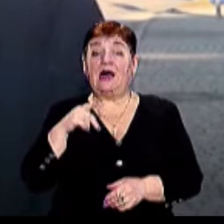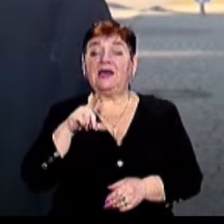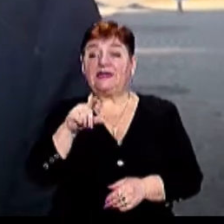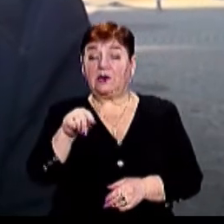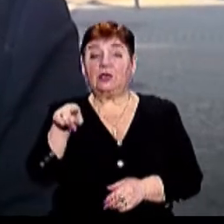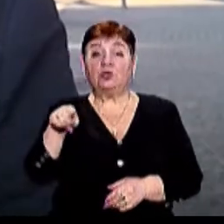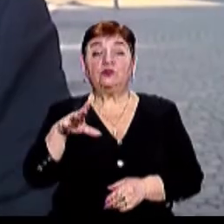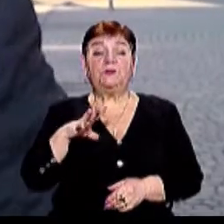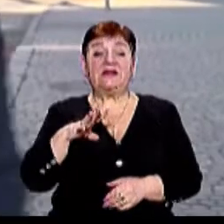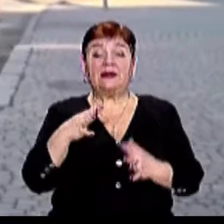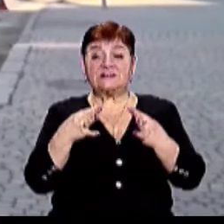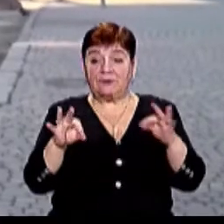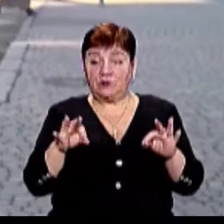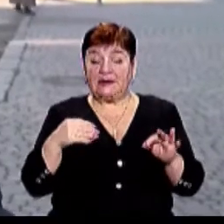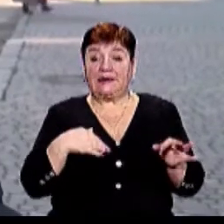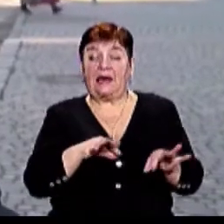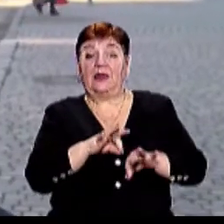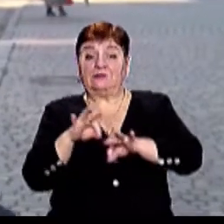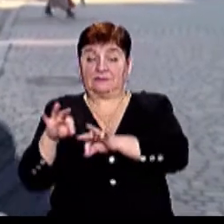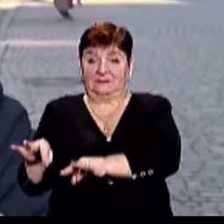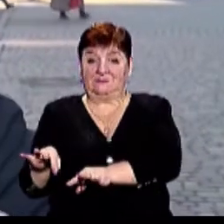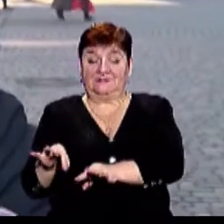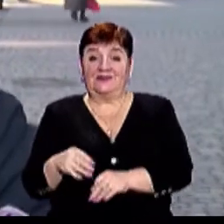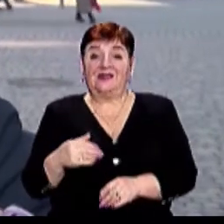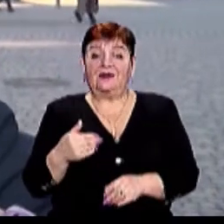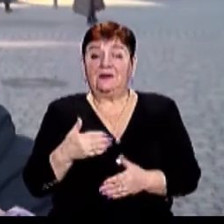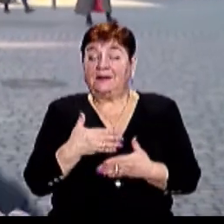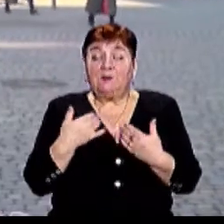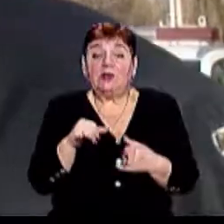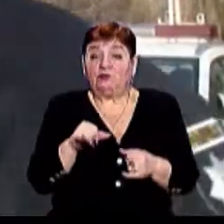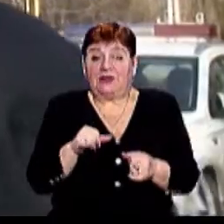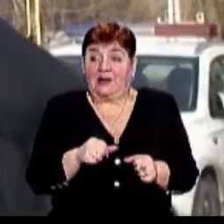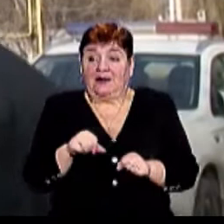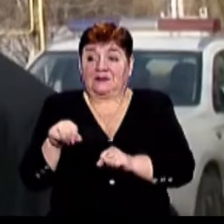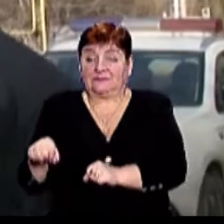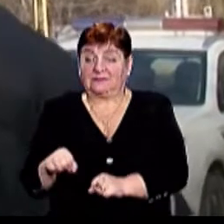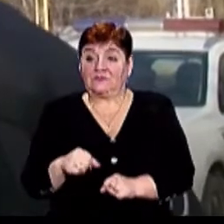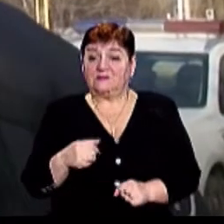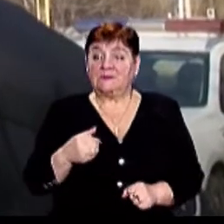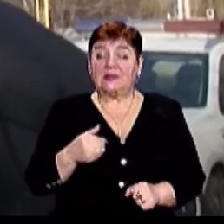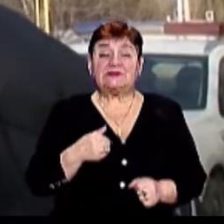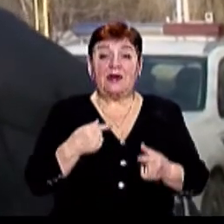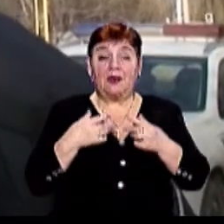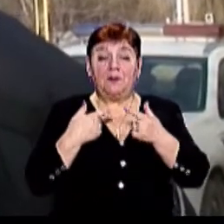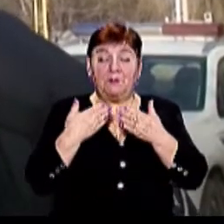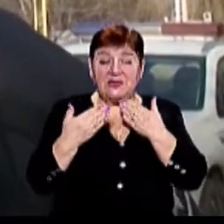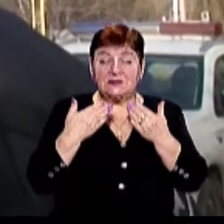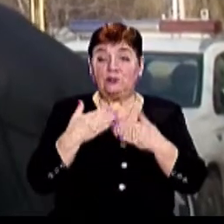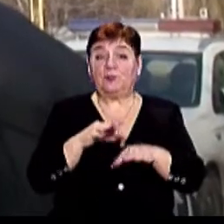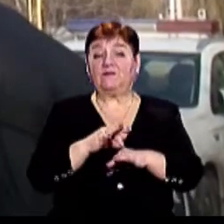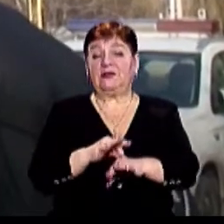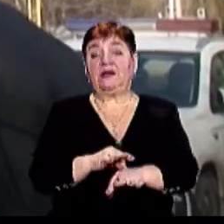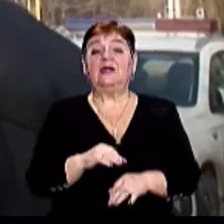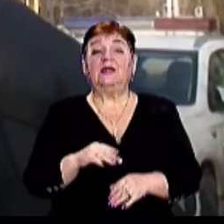а тут було свободно, але куди мене одягнутися? Нікуди було одягнутися Проведено практичну бесіді з даними